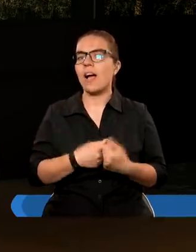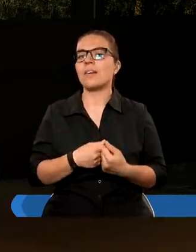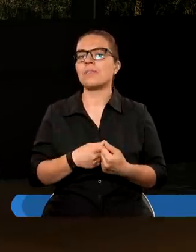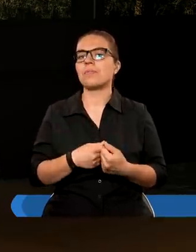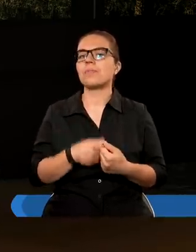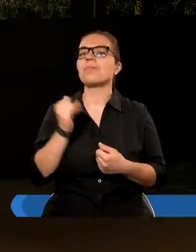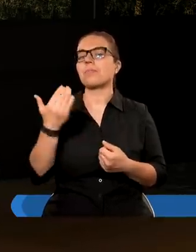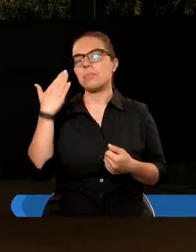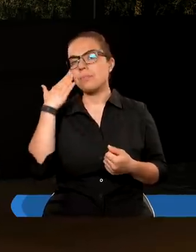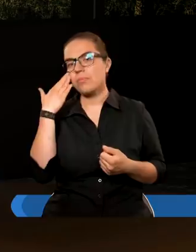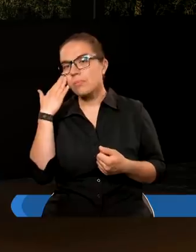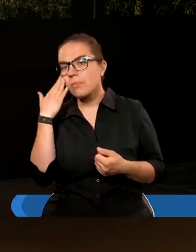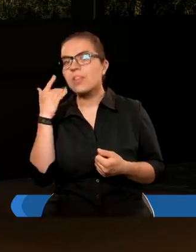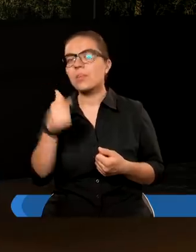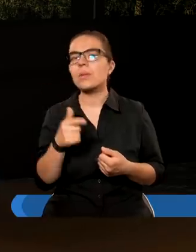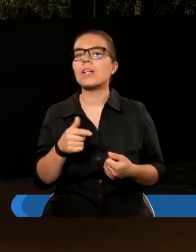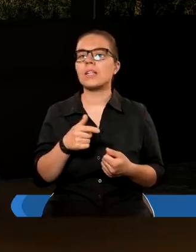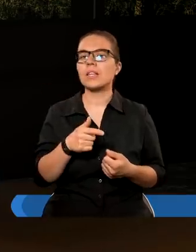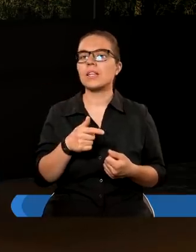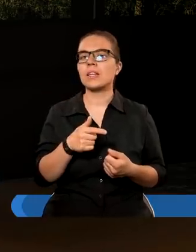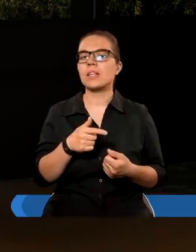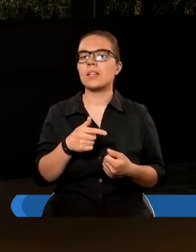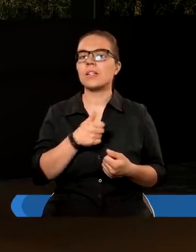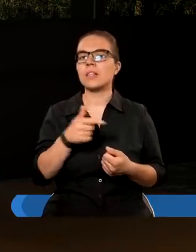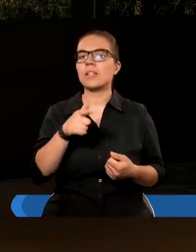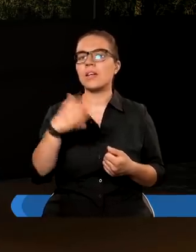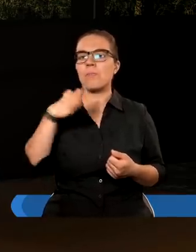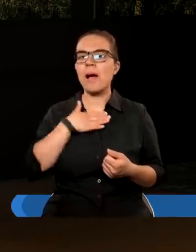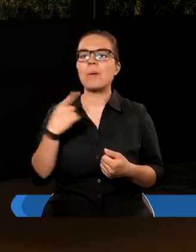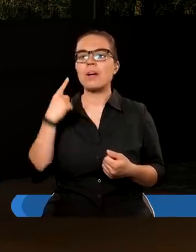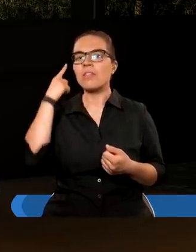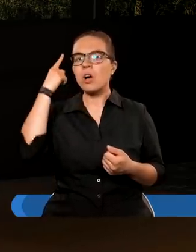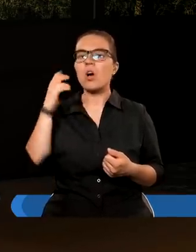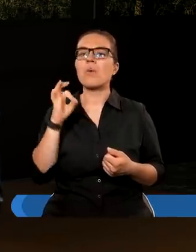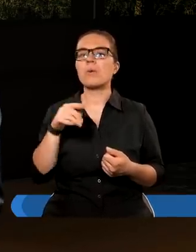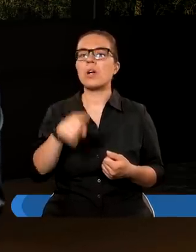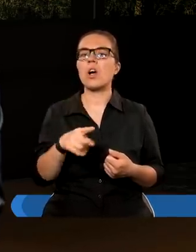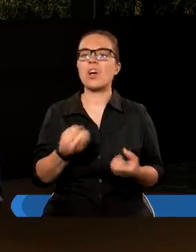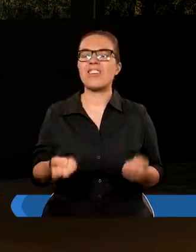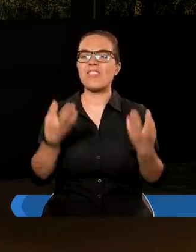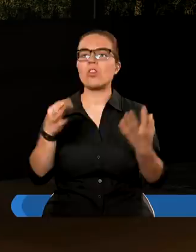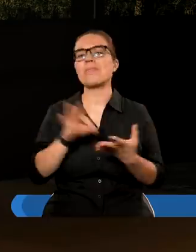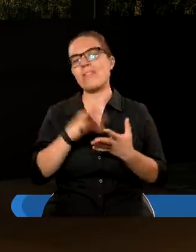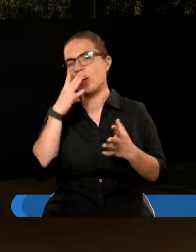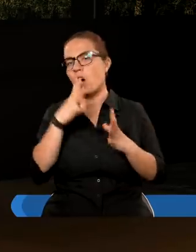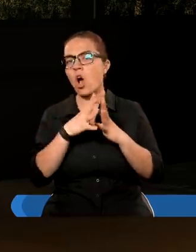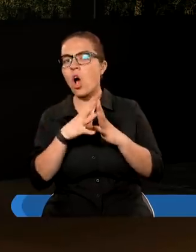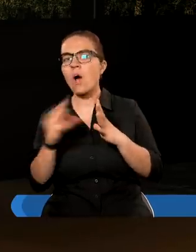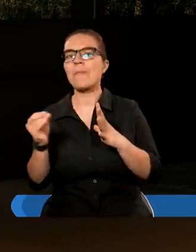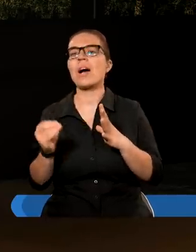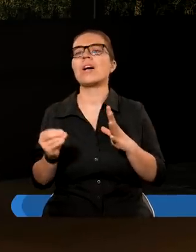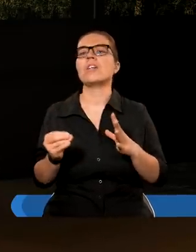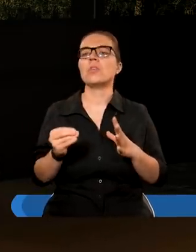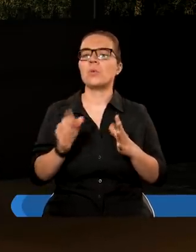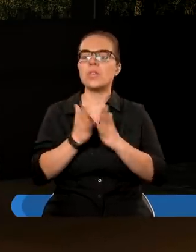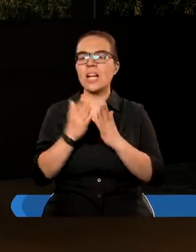I jak wiemy, samo mamy też wspomnienie o stworzeniu pewnego obrazu w